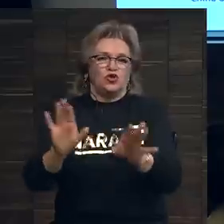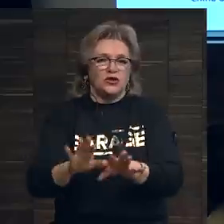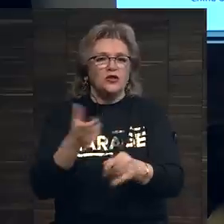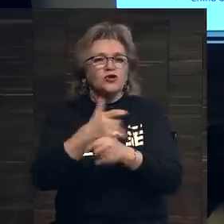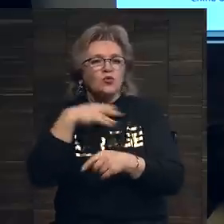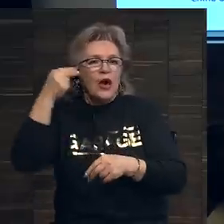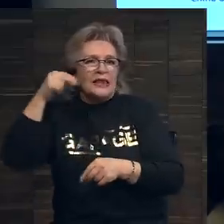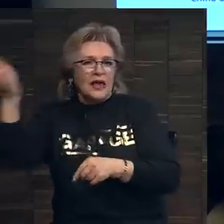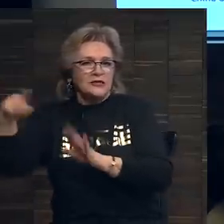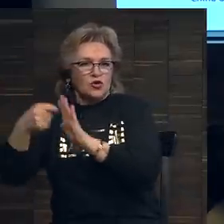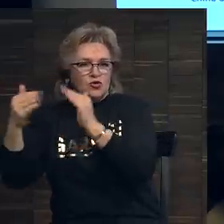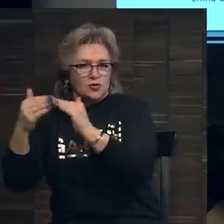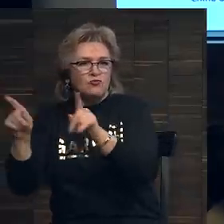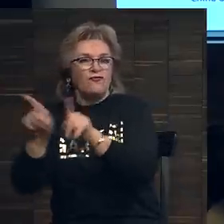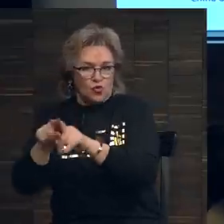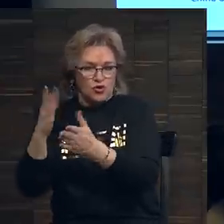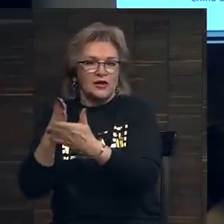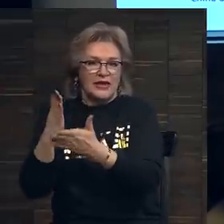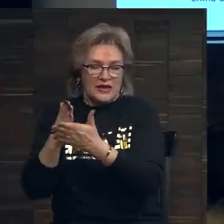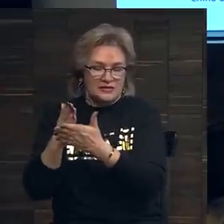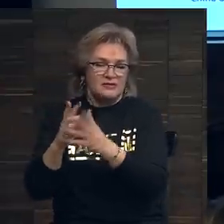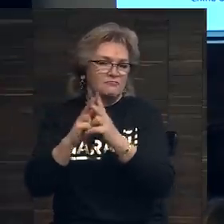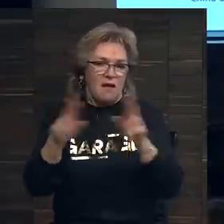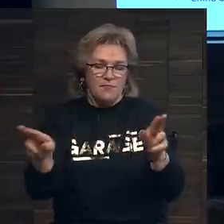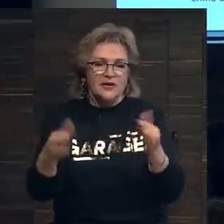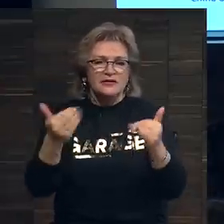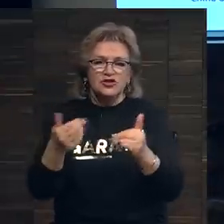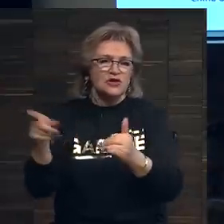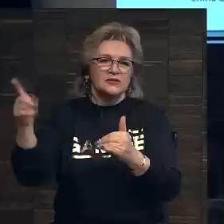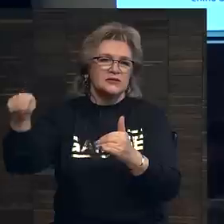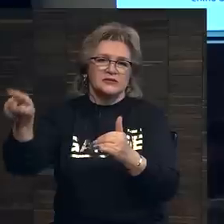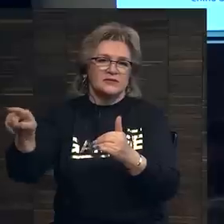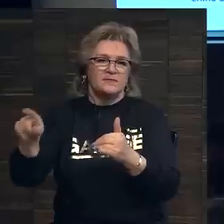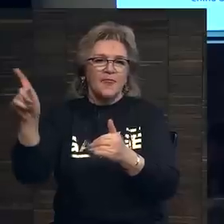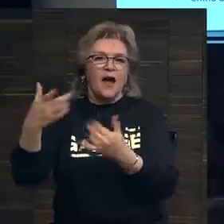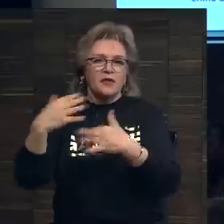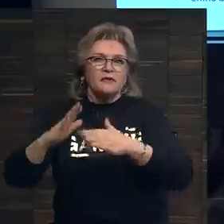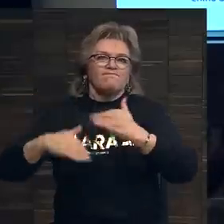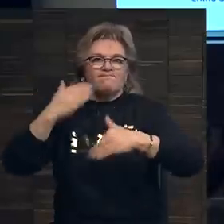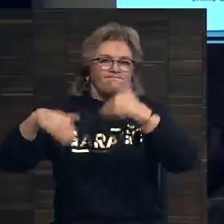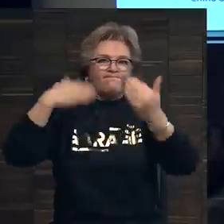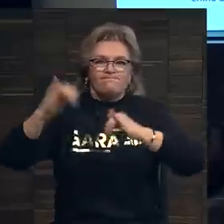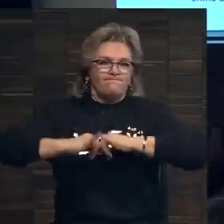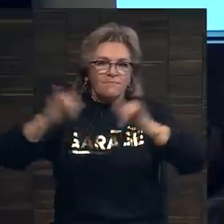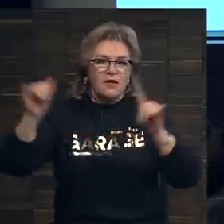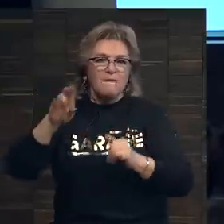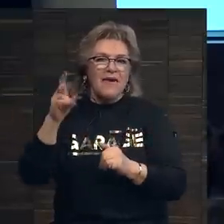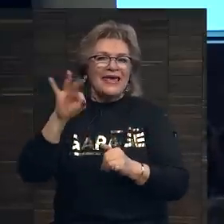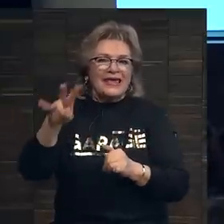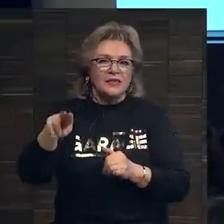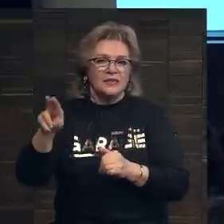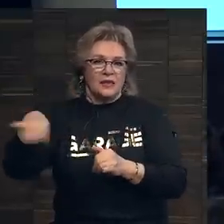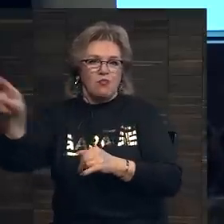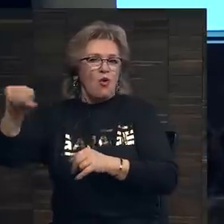Очень много китайских аукционных домов также есть. Сейчас они набирают вес. Пекин Поли